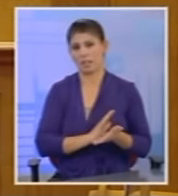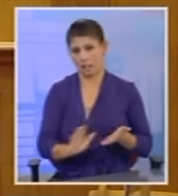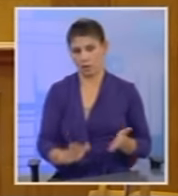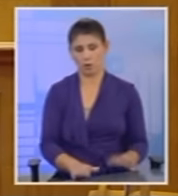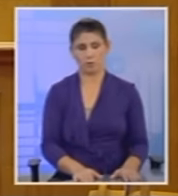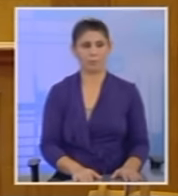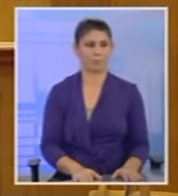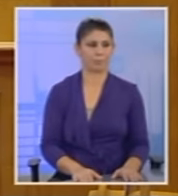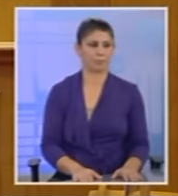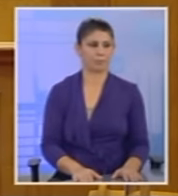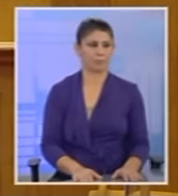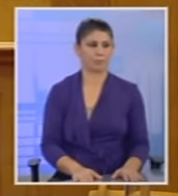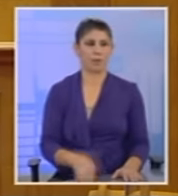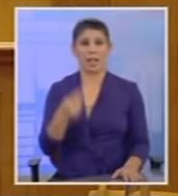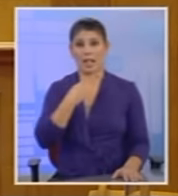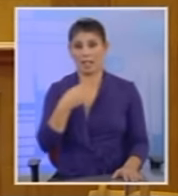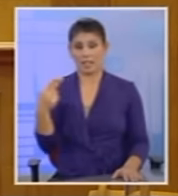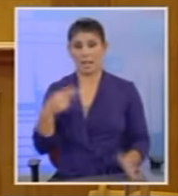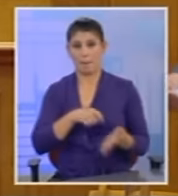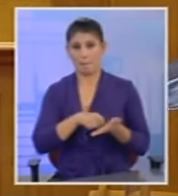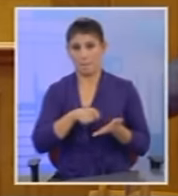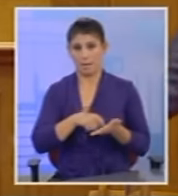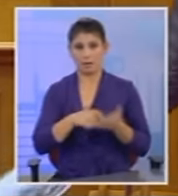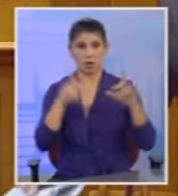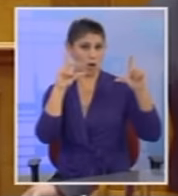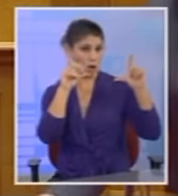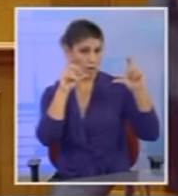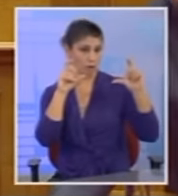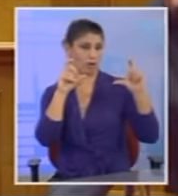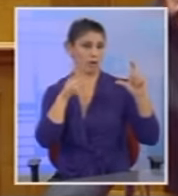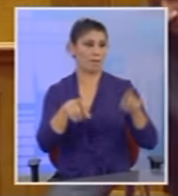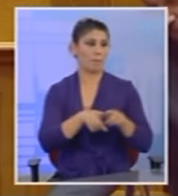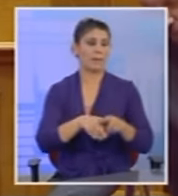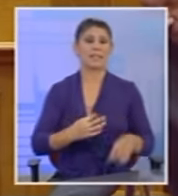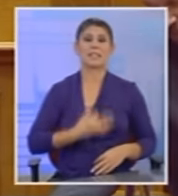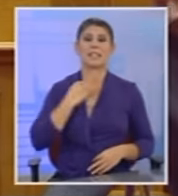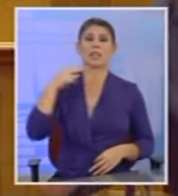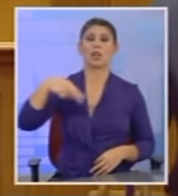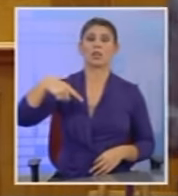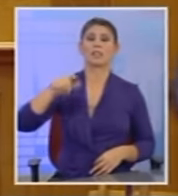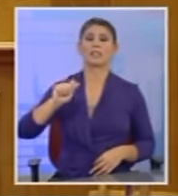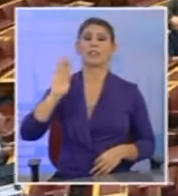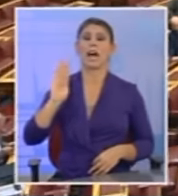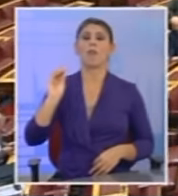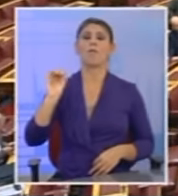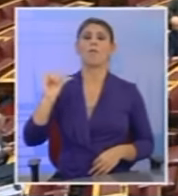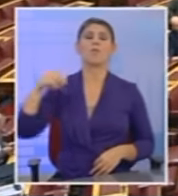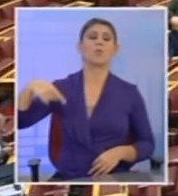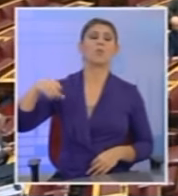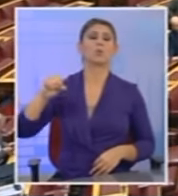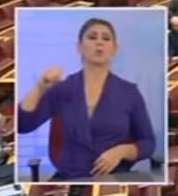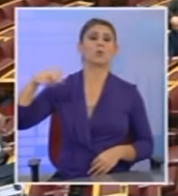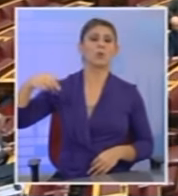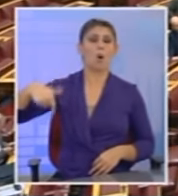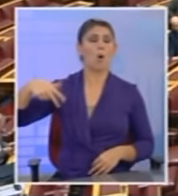πρακτικά, συγγνώμη, κρατήστε τη φωτογραφία με τον κύριο Νταβούντογλου και τον Κεμάλατα Τούρκ, κρατήστε και τη